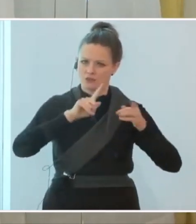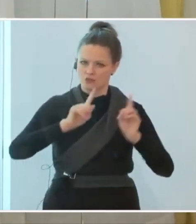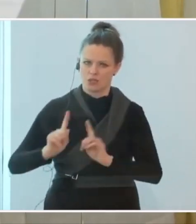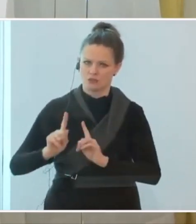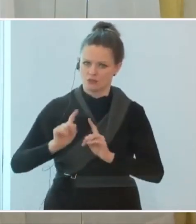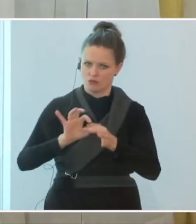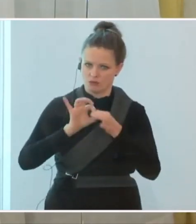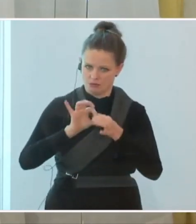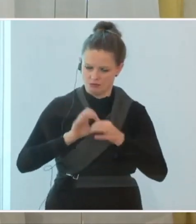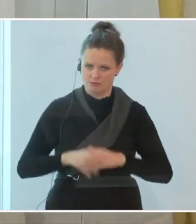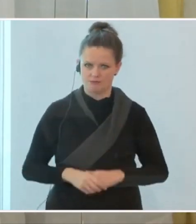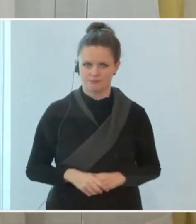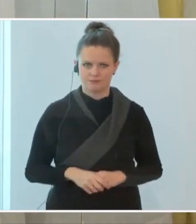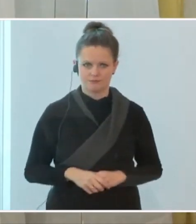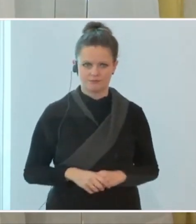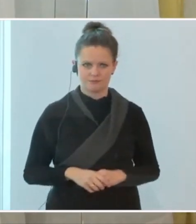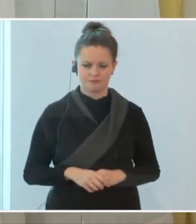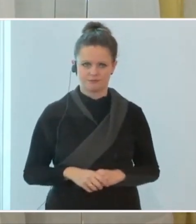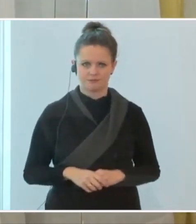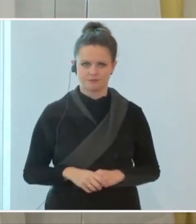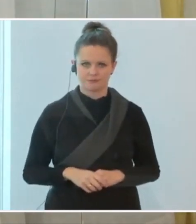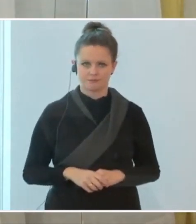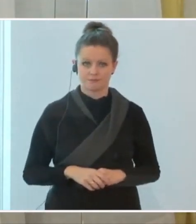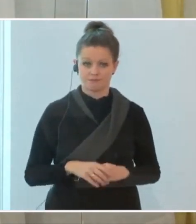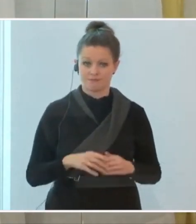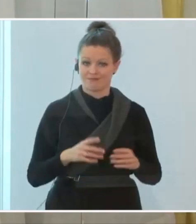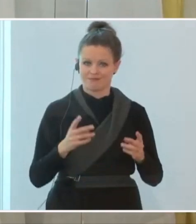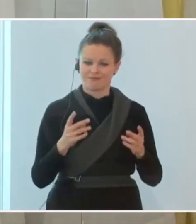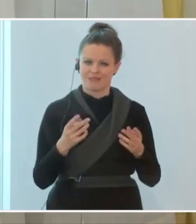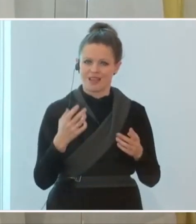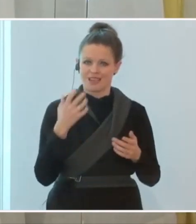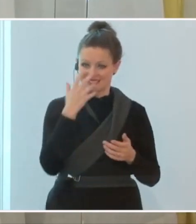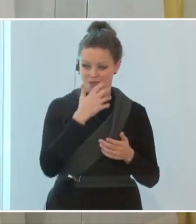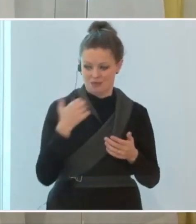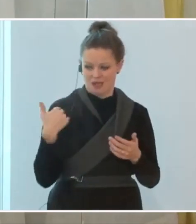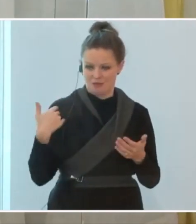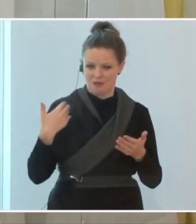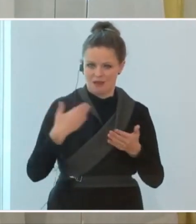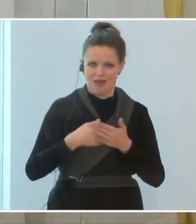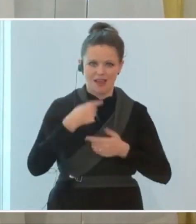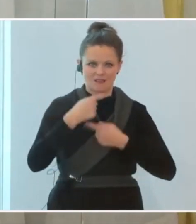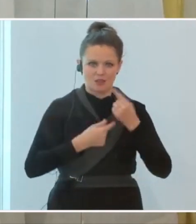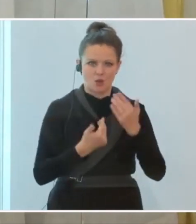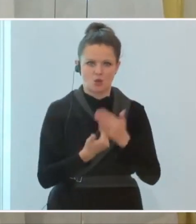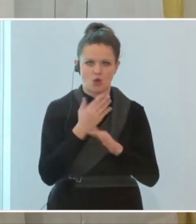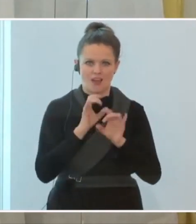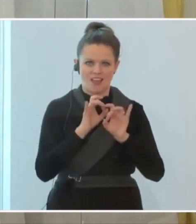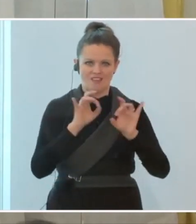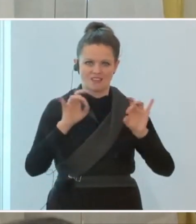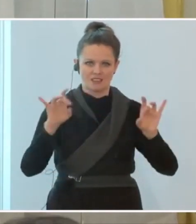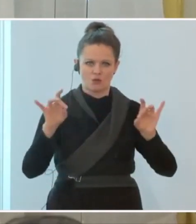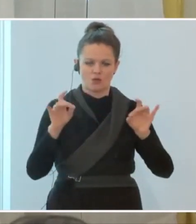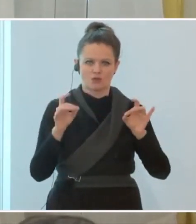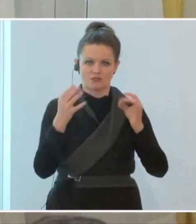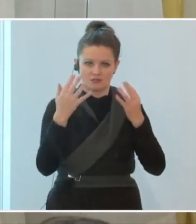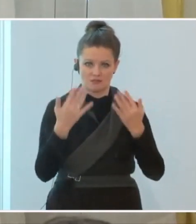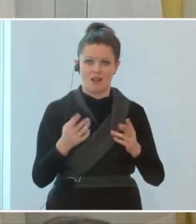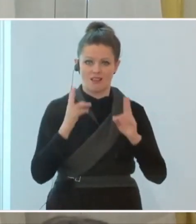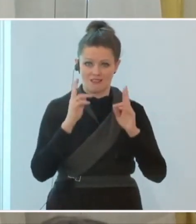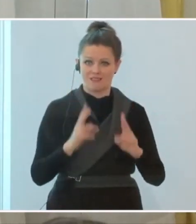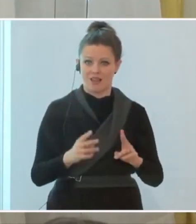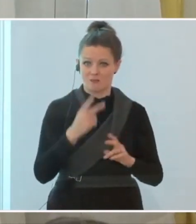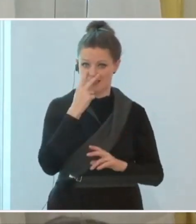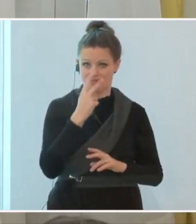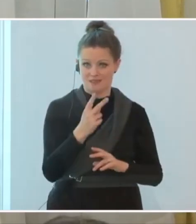Da wiederum die Entwicklung seit dem September, da können Sie eigentlich die Neuinfektionszahlen fast parallel wiedererkennen, die ich Ihnen